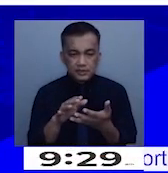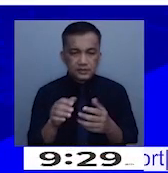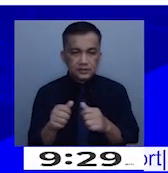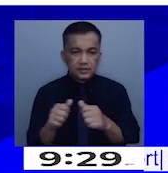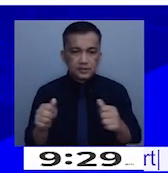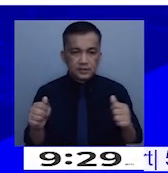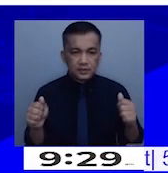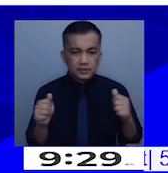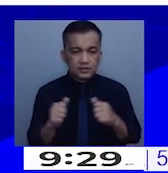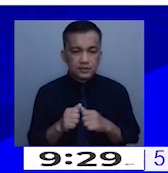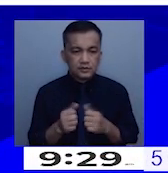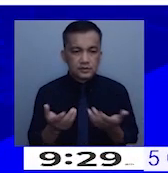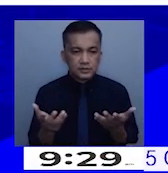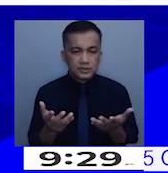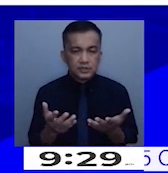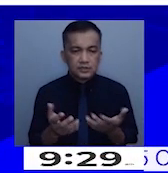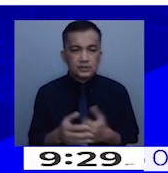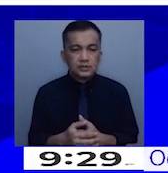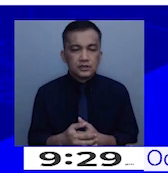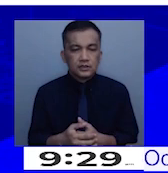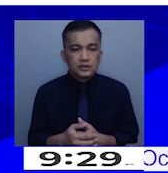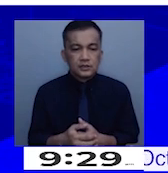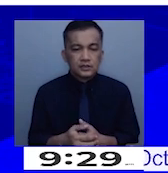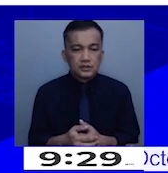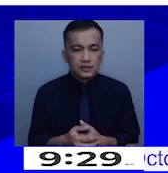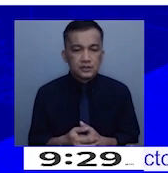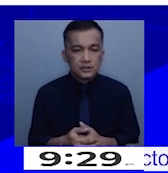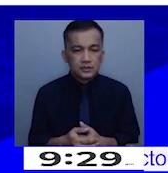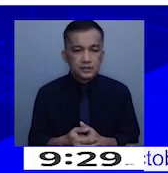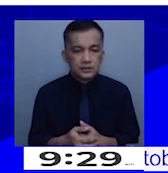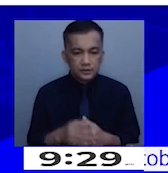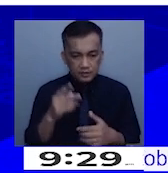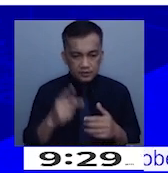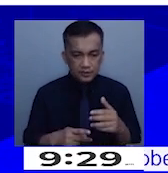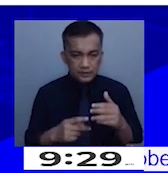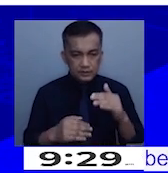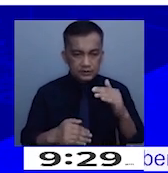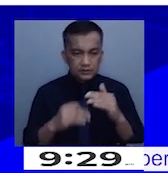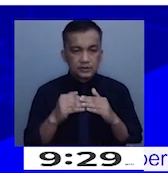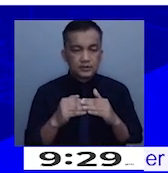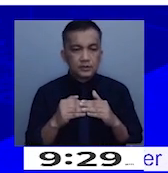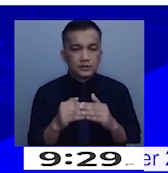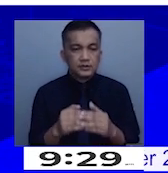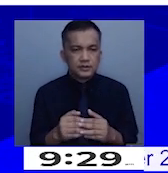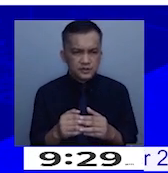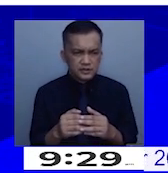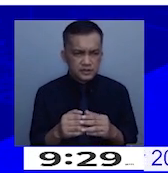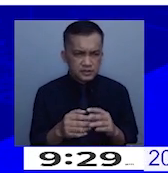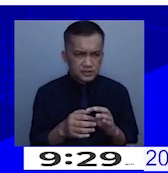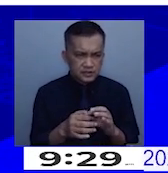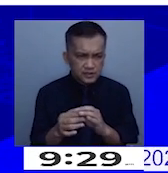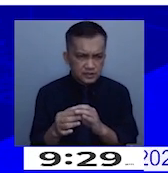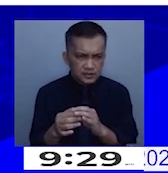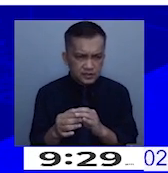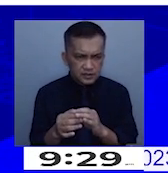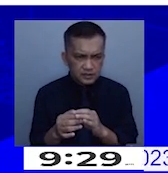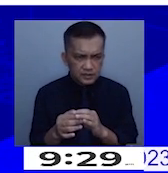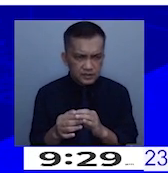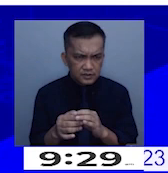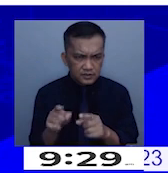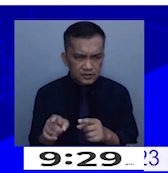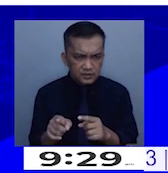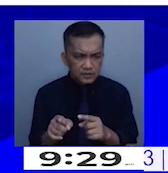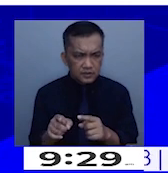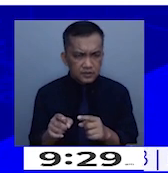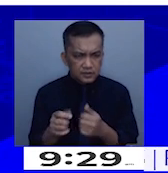kung saan the price cap relatively, kung baga nag-comply